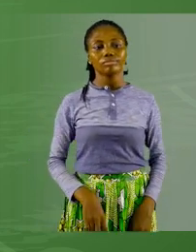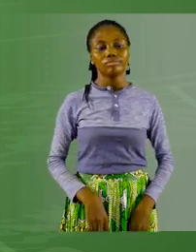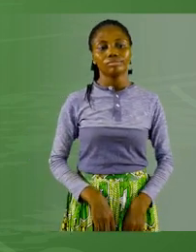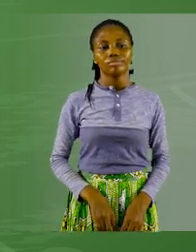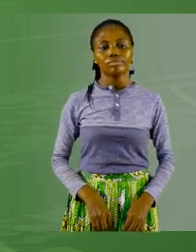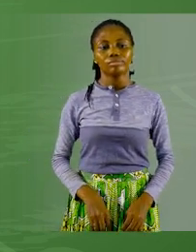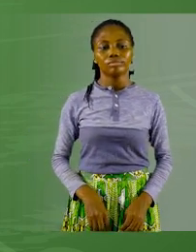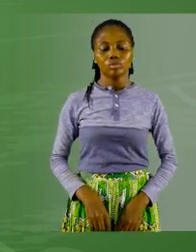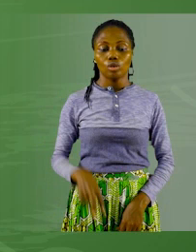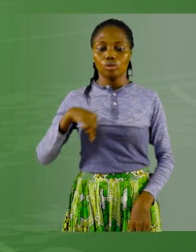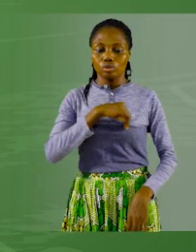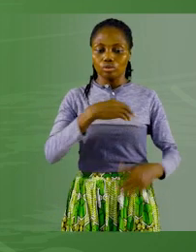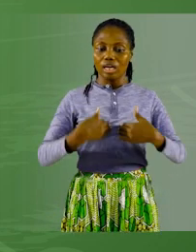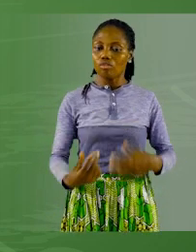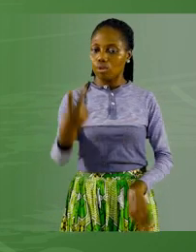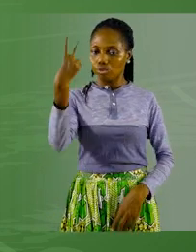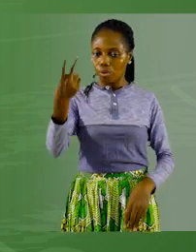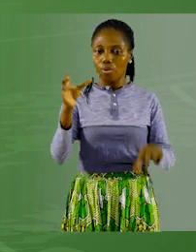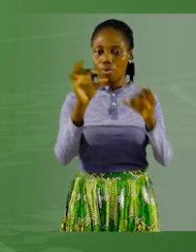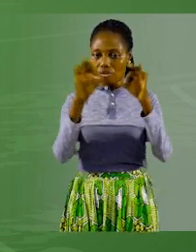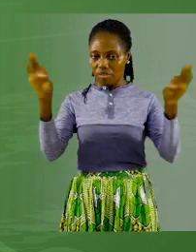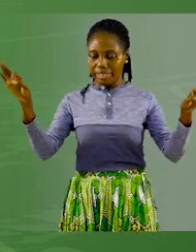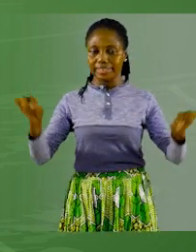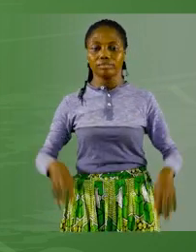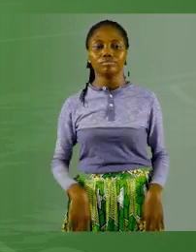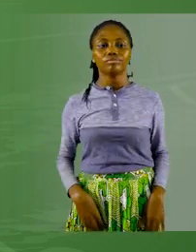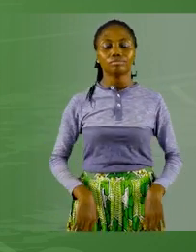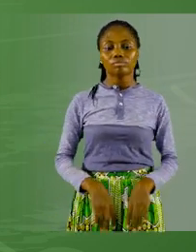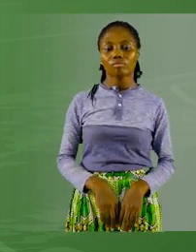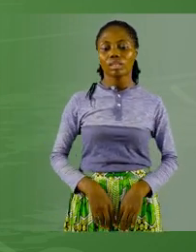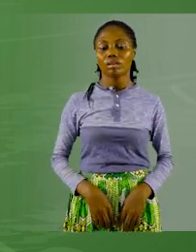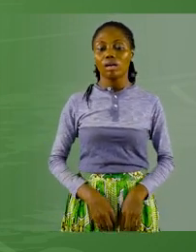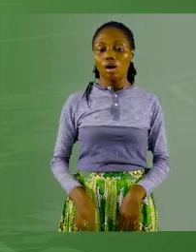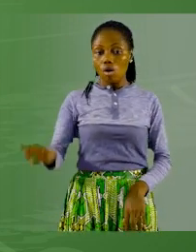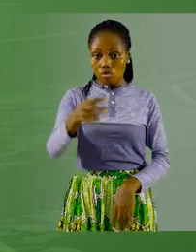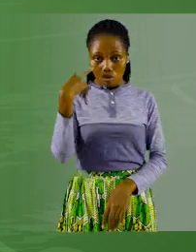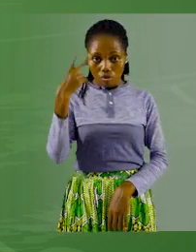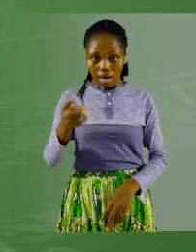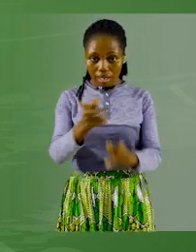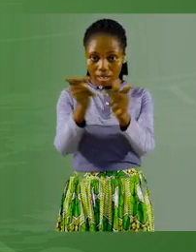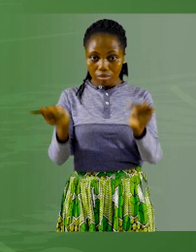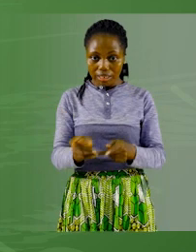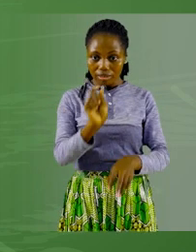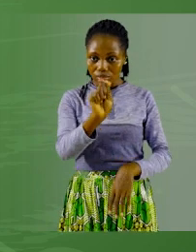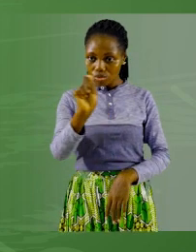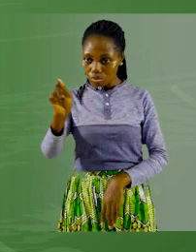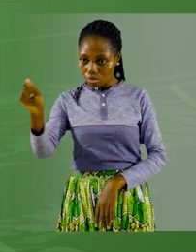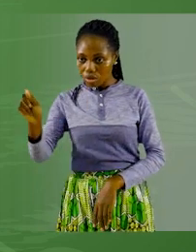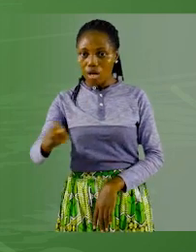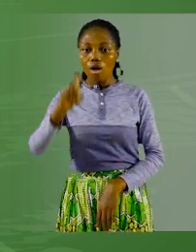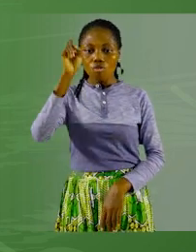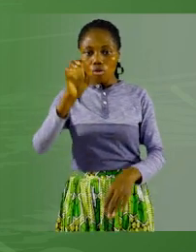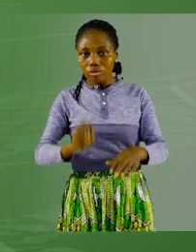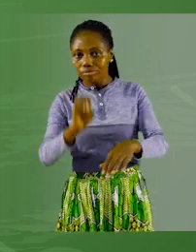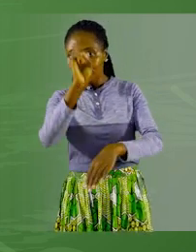Nous avons deux phrases dans l'exercice. Vous allez écrire correctement l'adjectif de couleur.